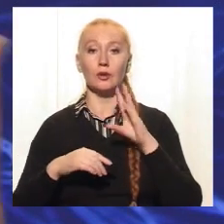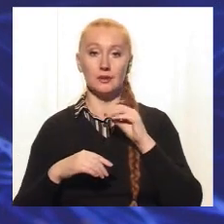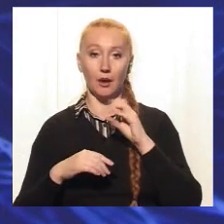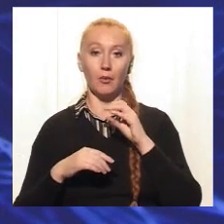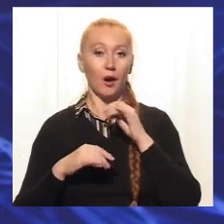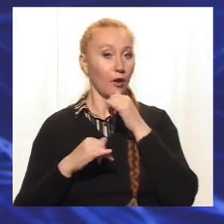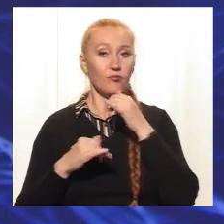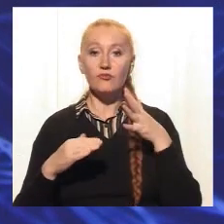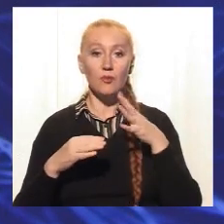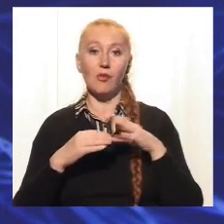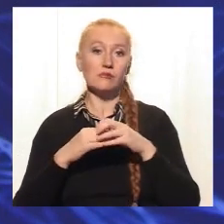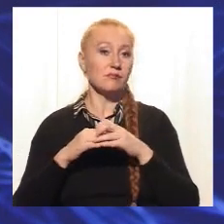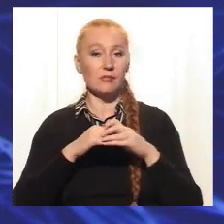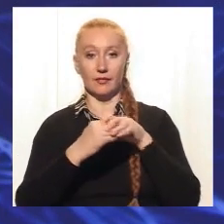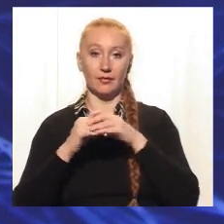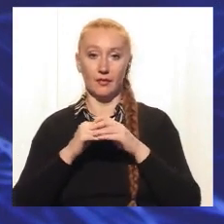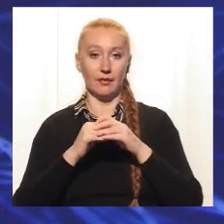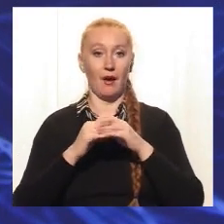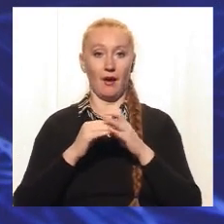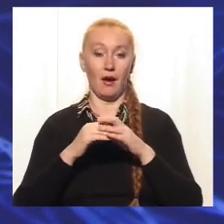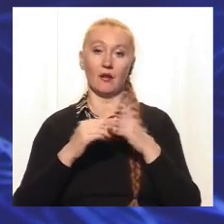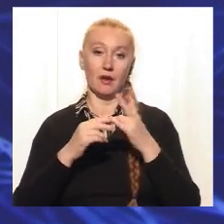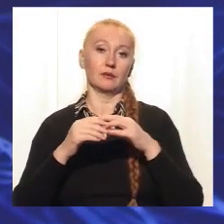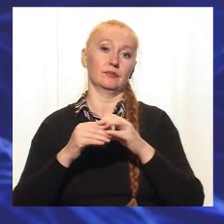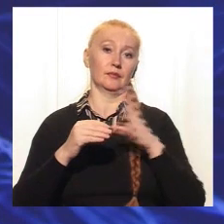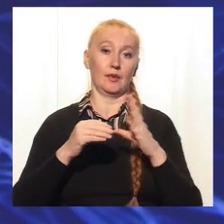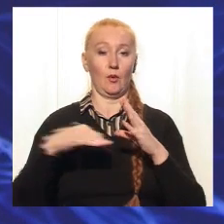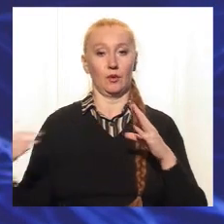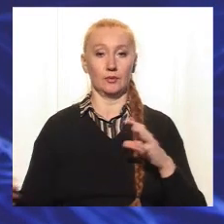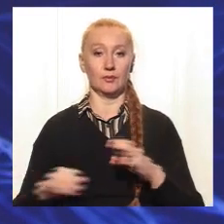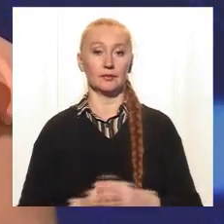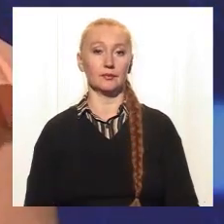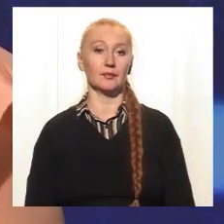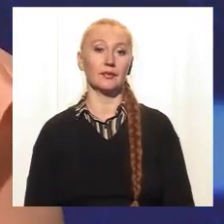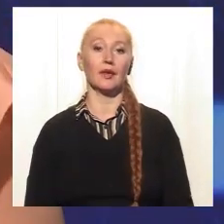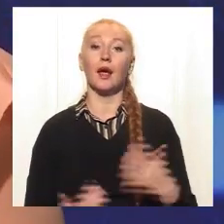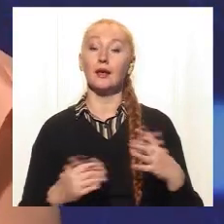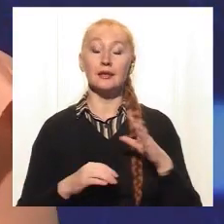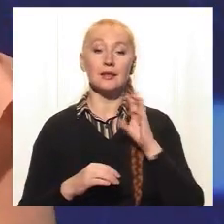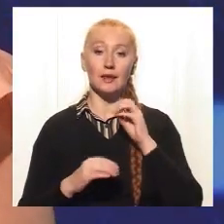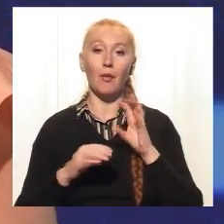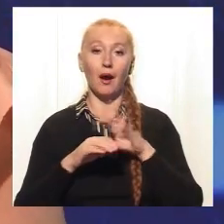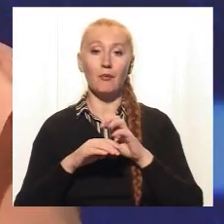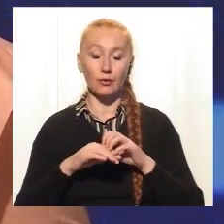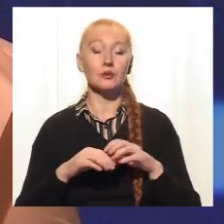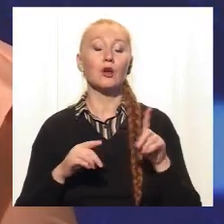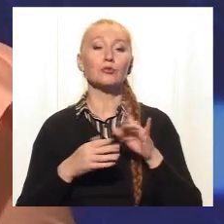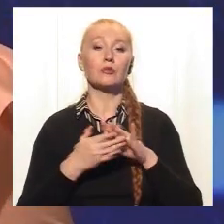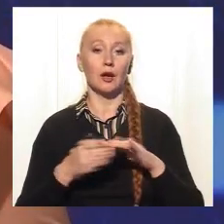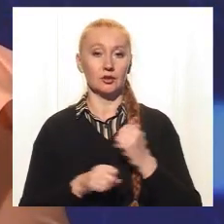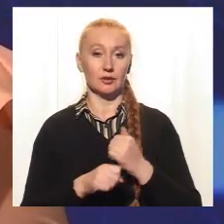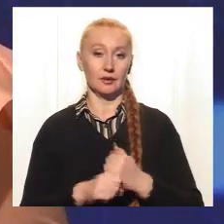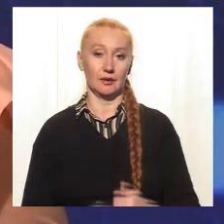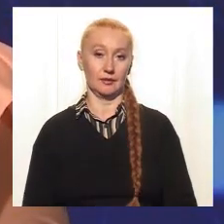не може нічого зробити, як відкрити щелепу. Якщо собака покусала, що робити з нею далі?